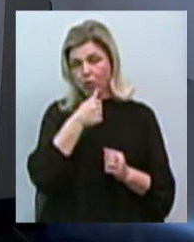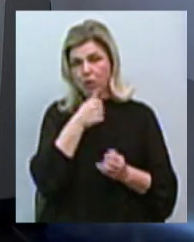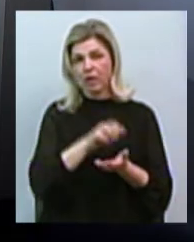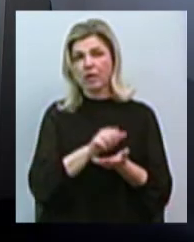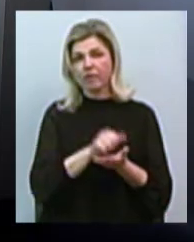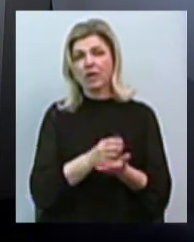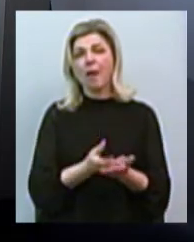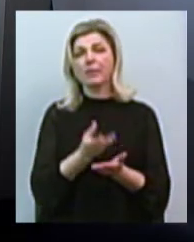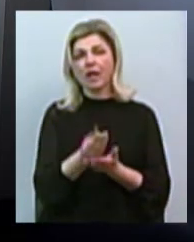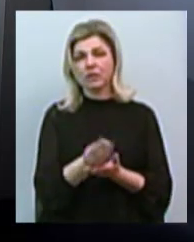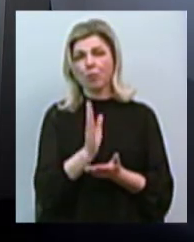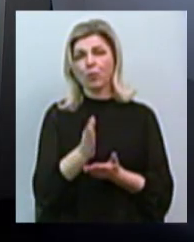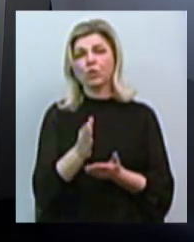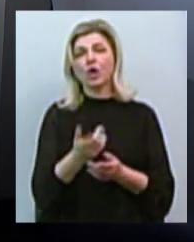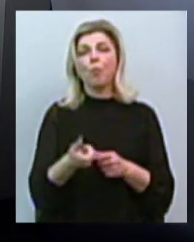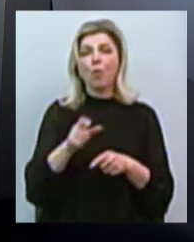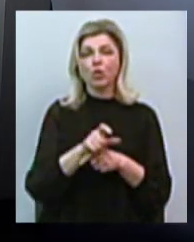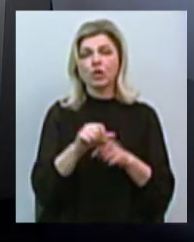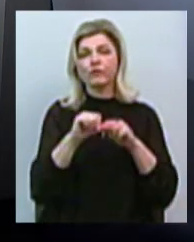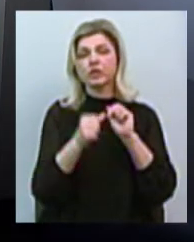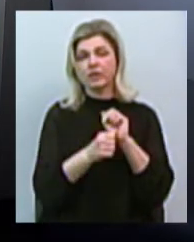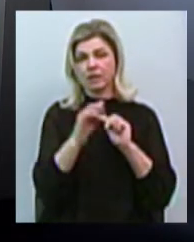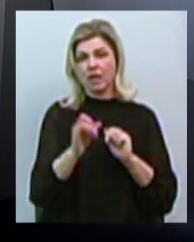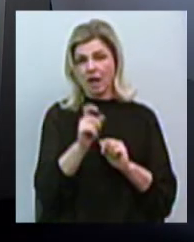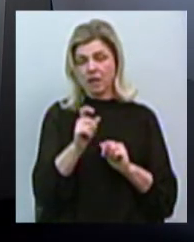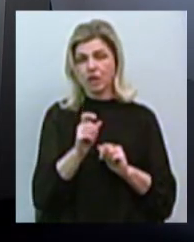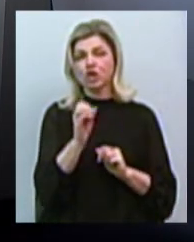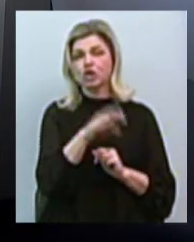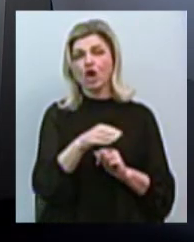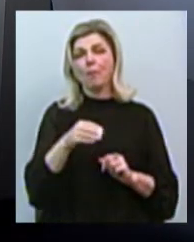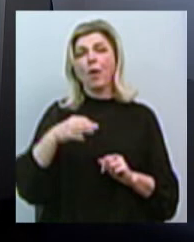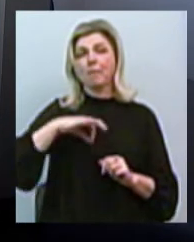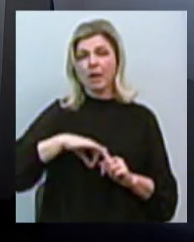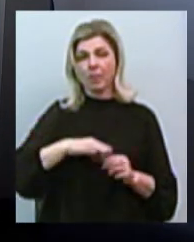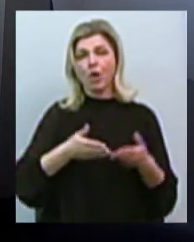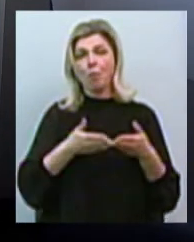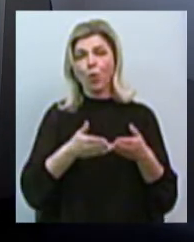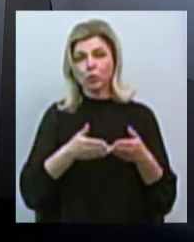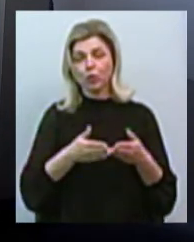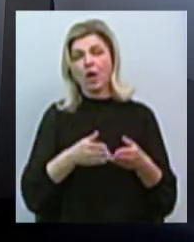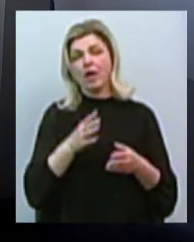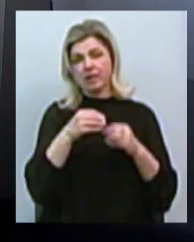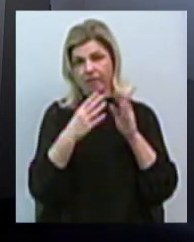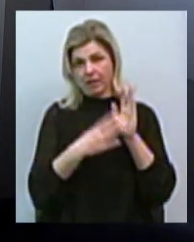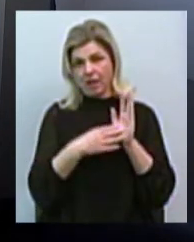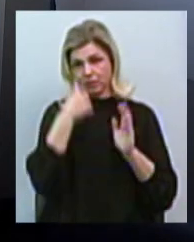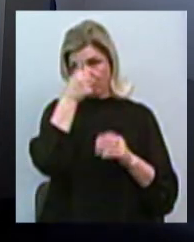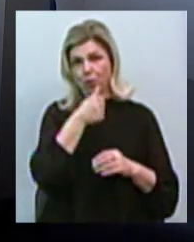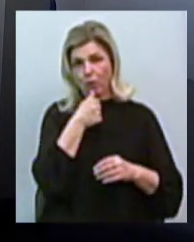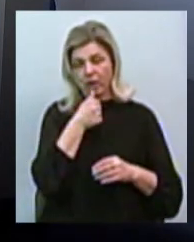мільйони гривень, в 16 разів більше від прибутку порту за 2019 рік? Наскільки це може бути